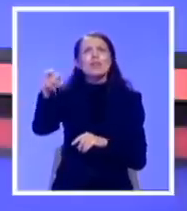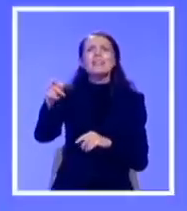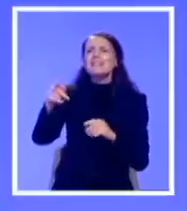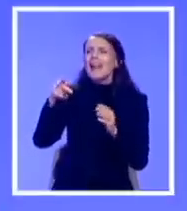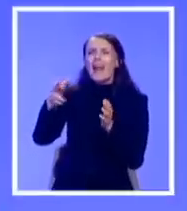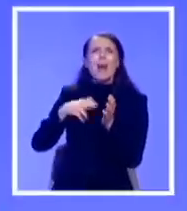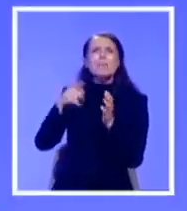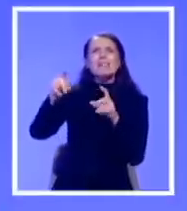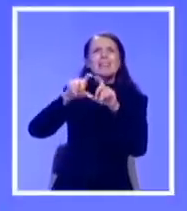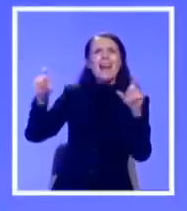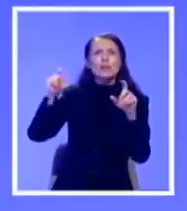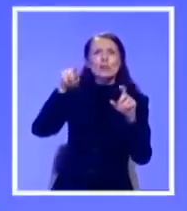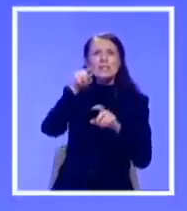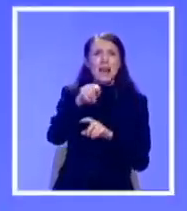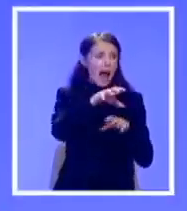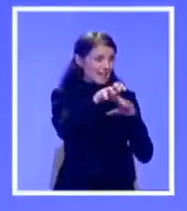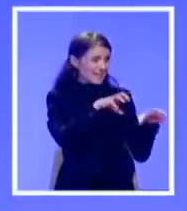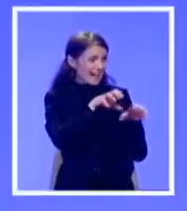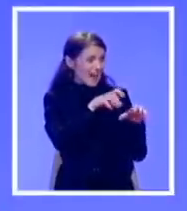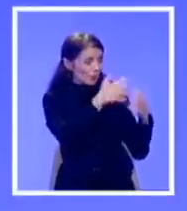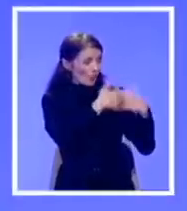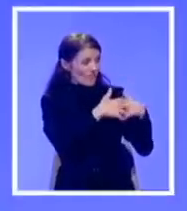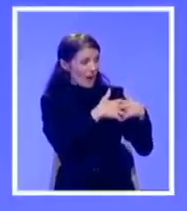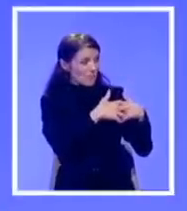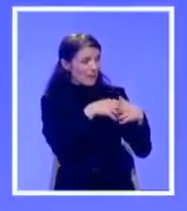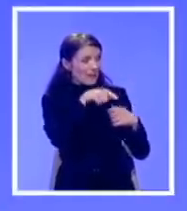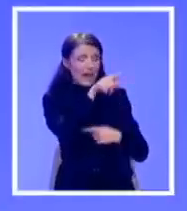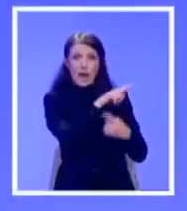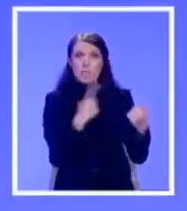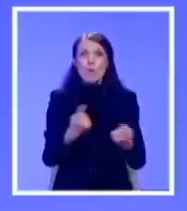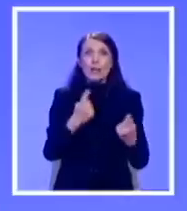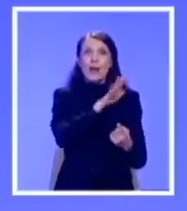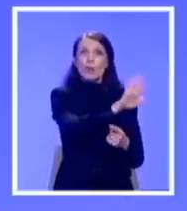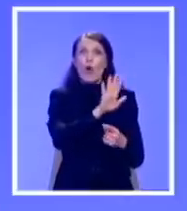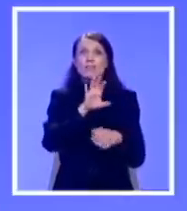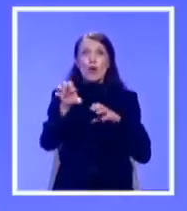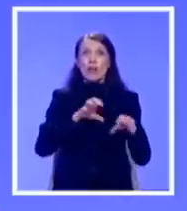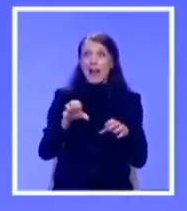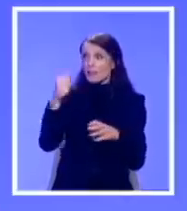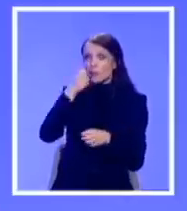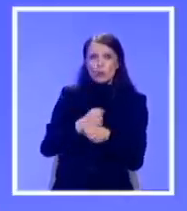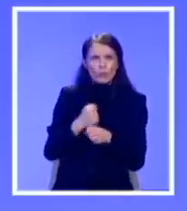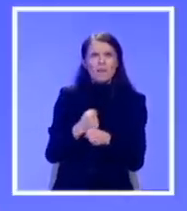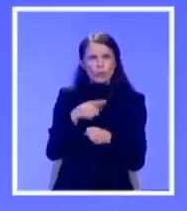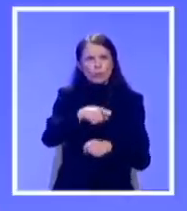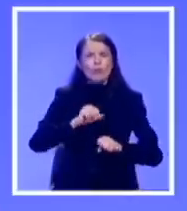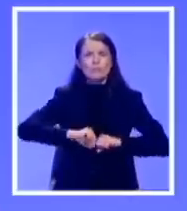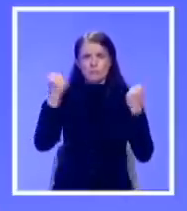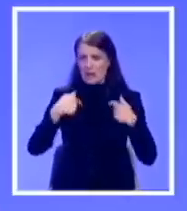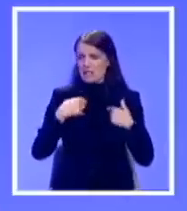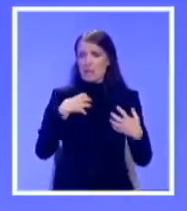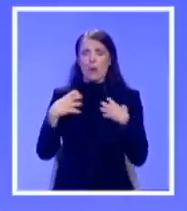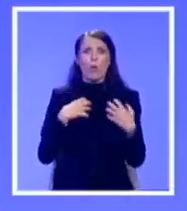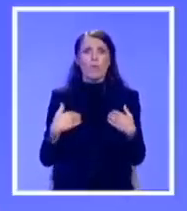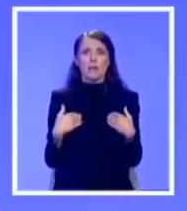je direktor fabrike pokrenuo svoje radnike. To je iskreni gnev. Dakle, pa ste ovako. Ja sam glumac. Od toga živim.